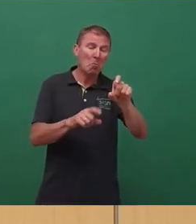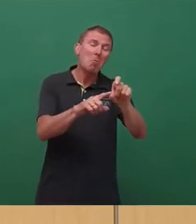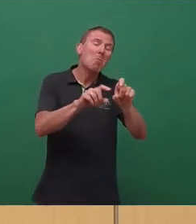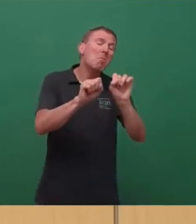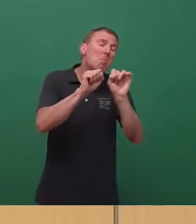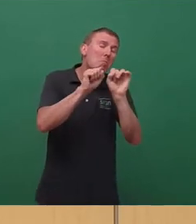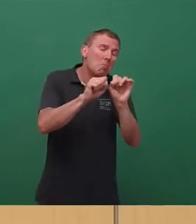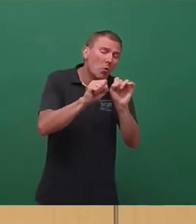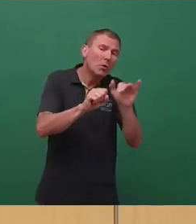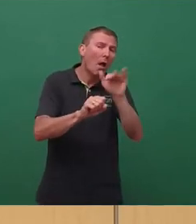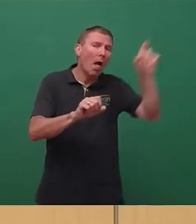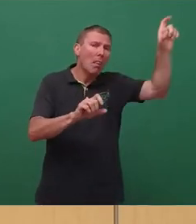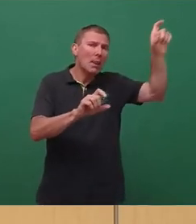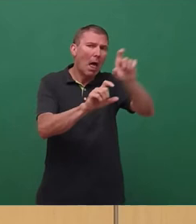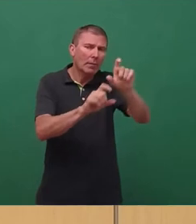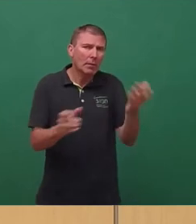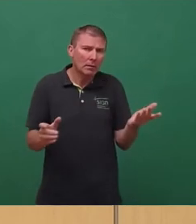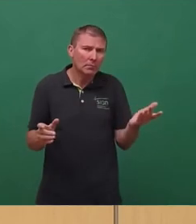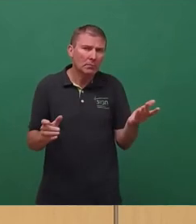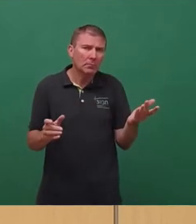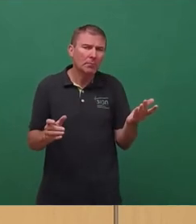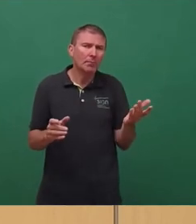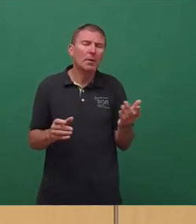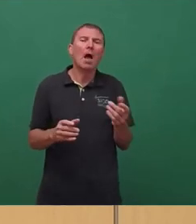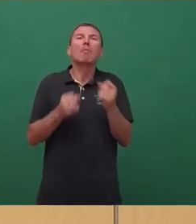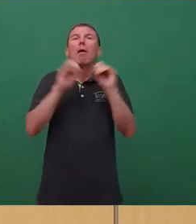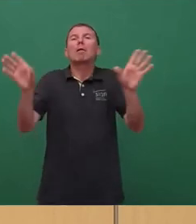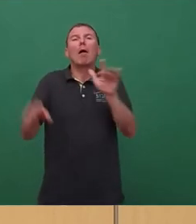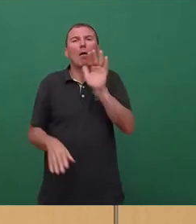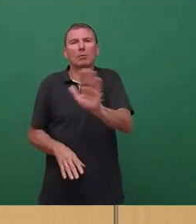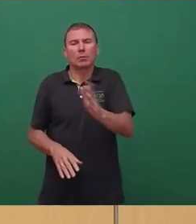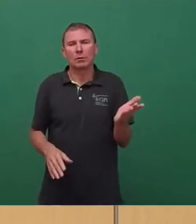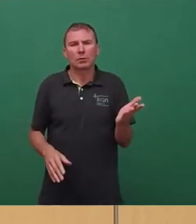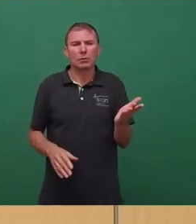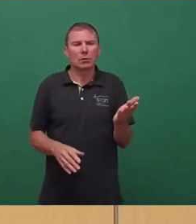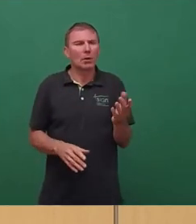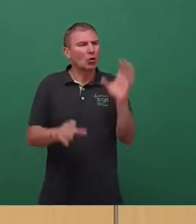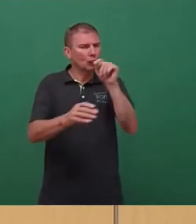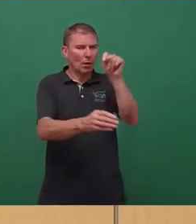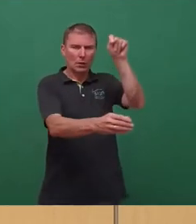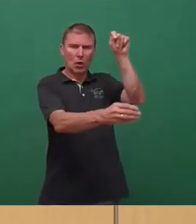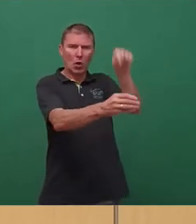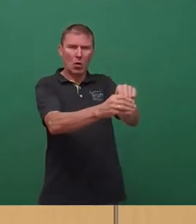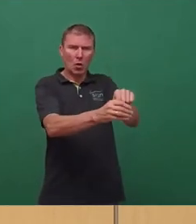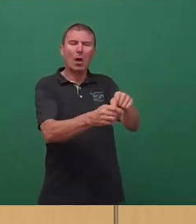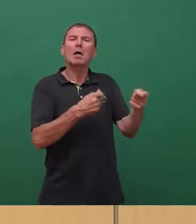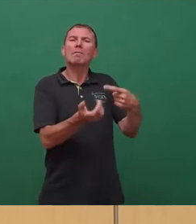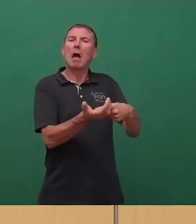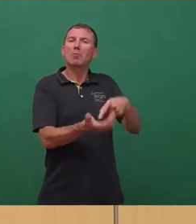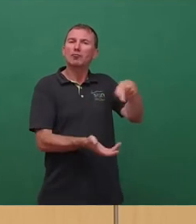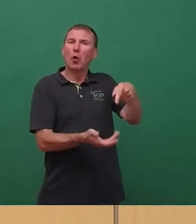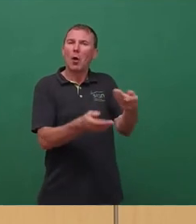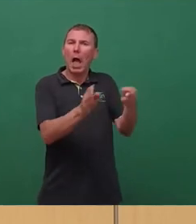vom Land bezahlt werden. Noch ganz klar ist das nicht. Das schwarze Loch könnte Gewerbesteuerausfälle sein,